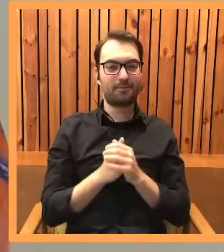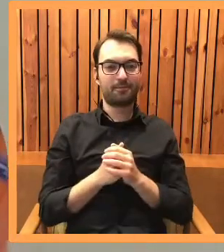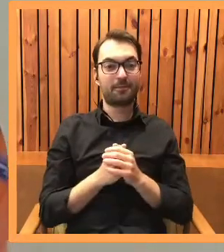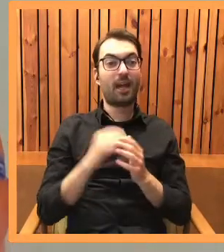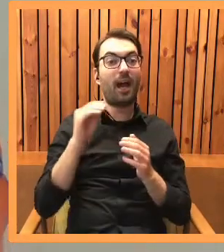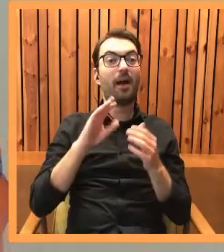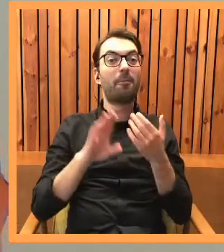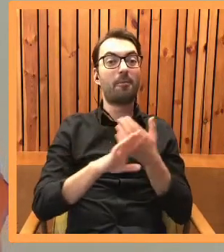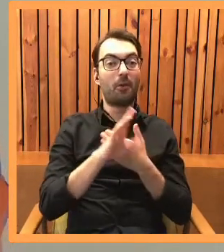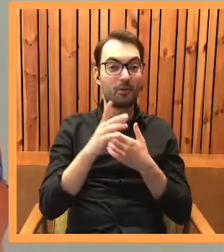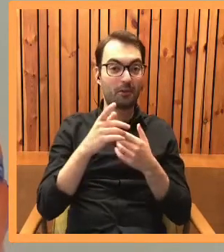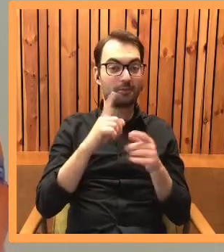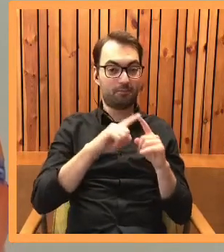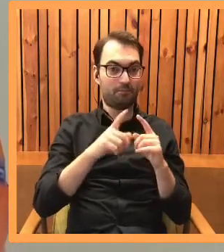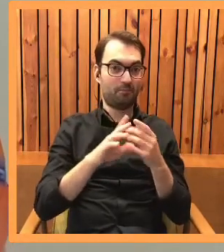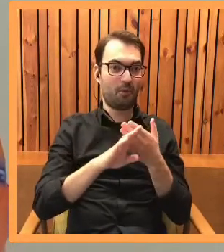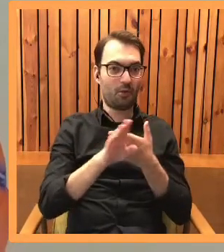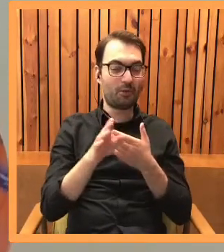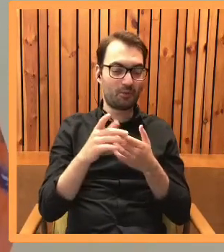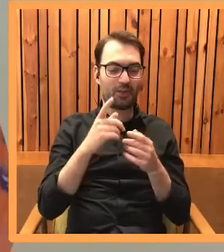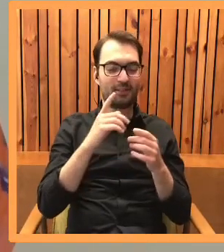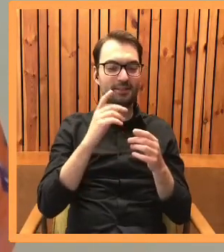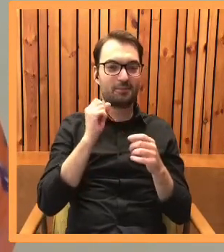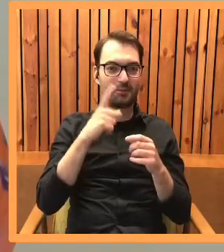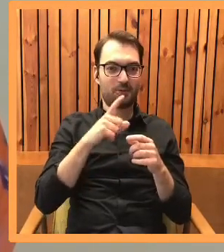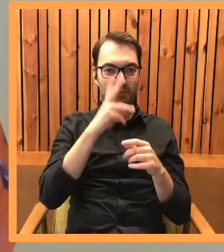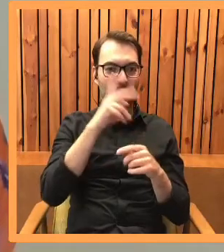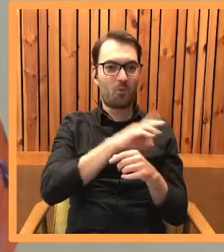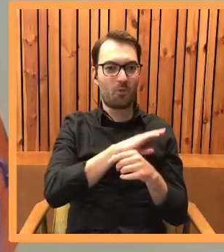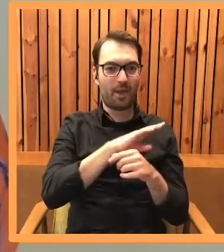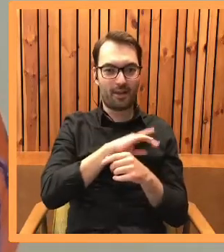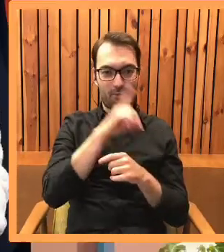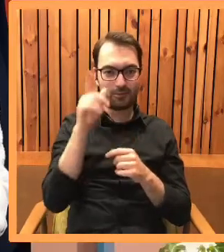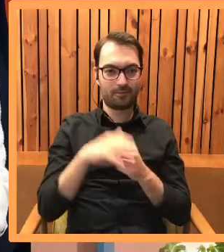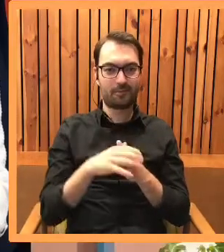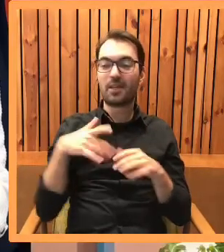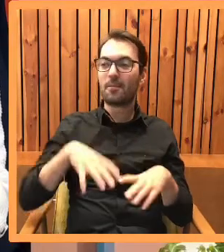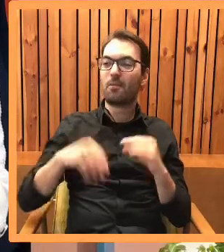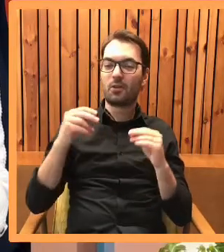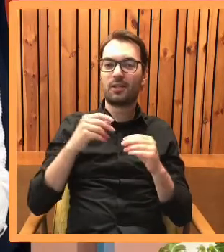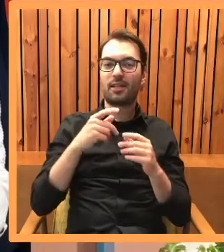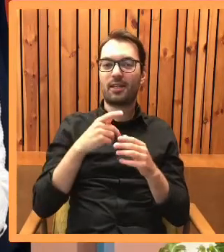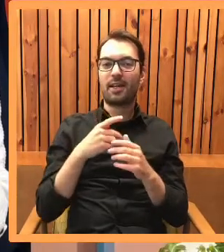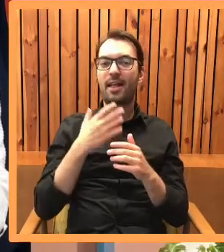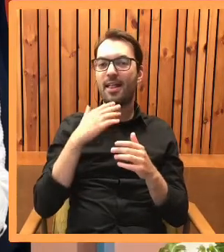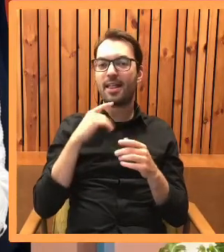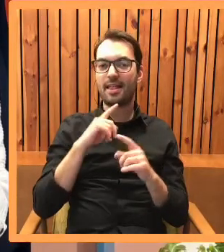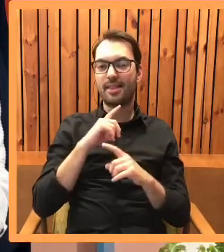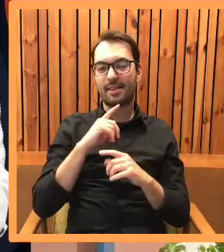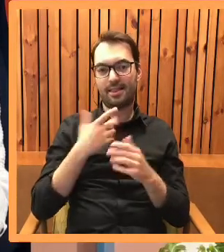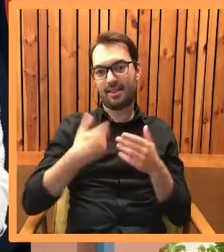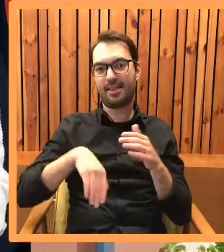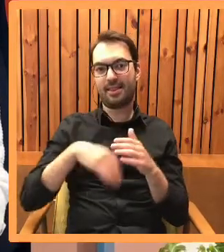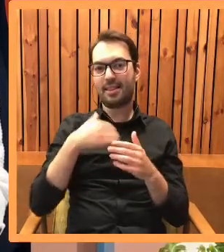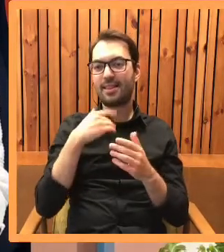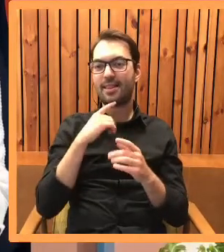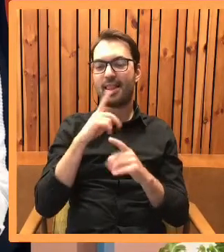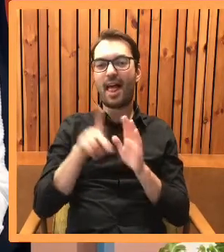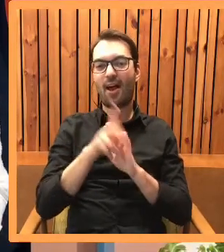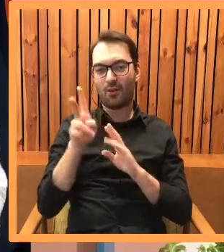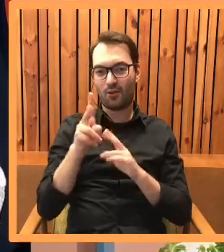międzyczasie ścielę się trup, całkiem gęsto. To prawda, słuchaj, zacznę od dedykacji, bo ta dedykacja bardzo dużo wyjaśnia.